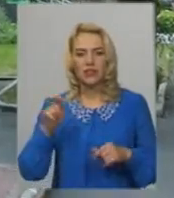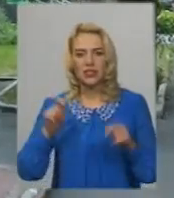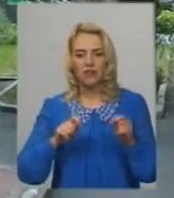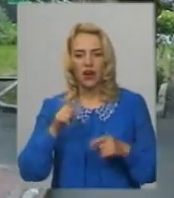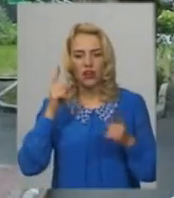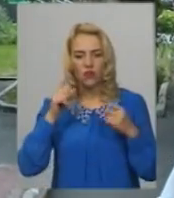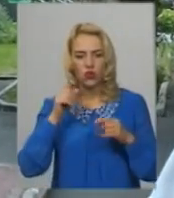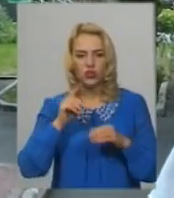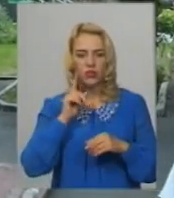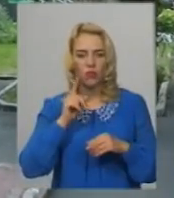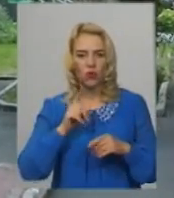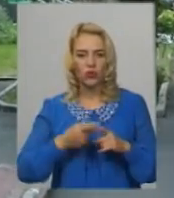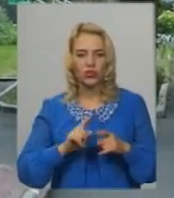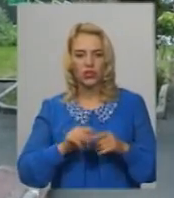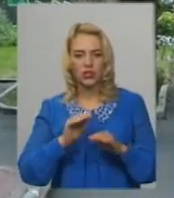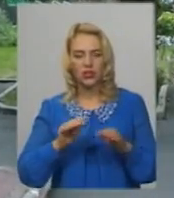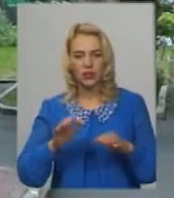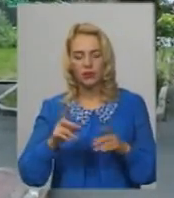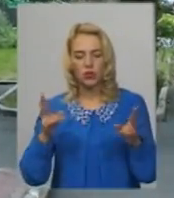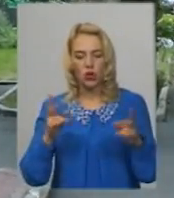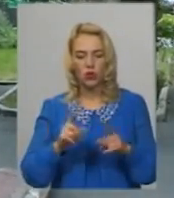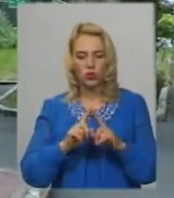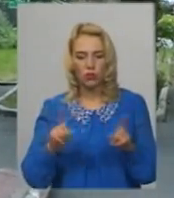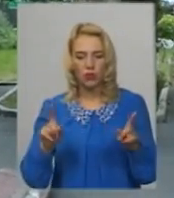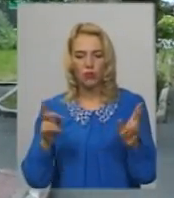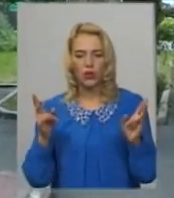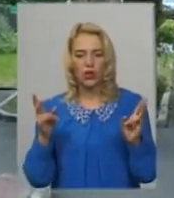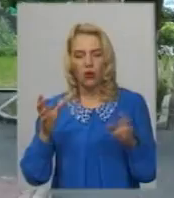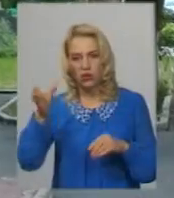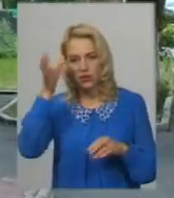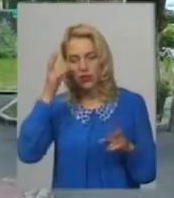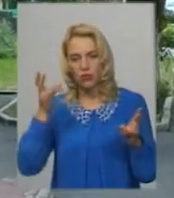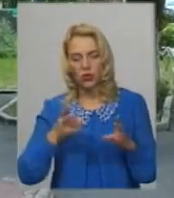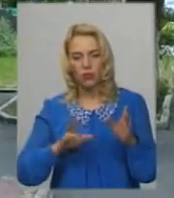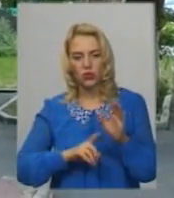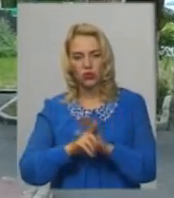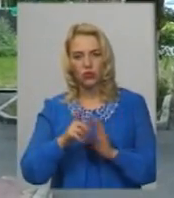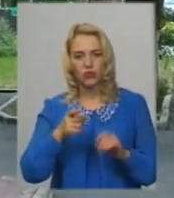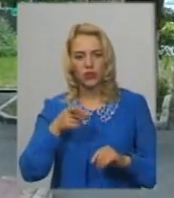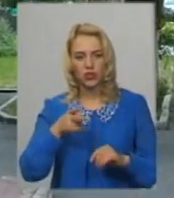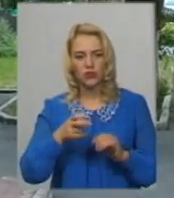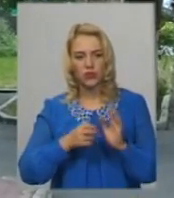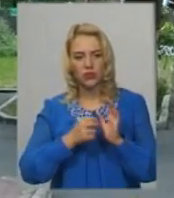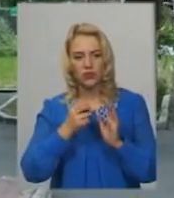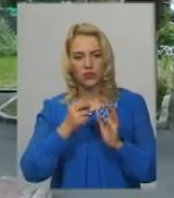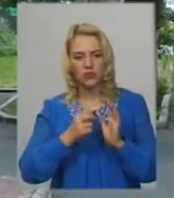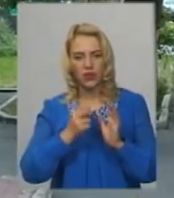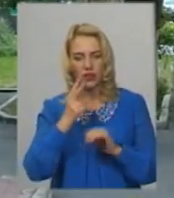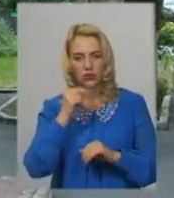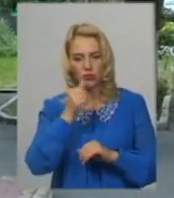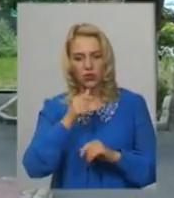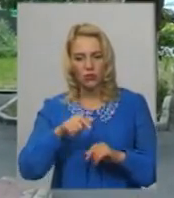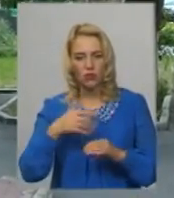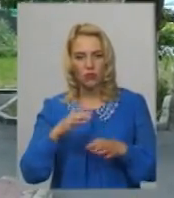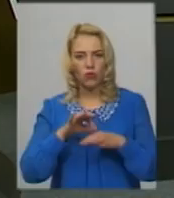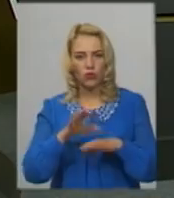діток з особливими освітніми потребами було з початком 2013 року, цього року ми проводимо його в п